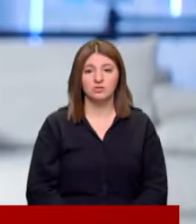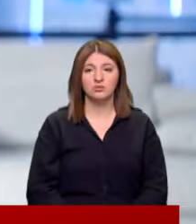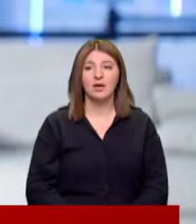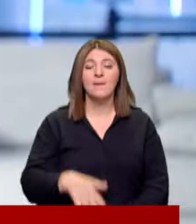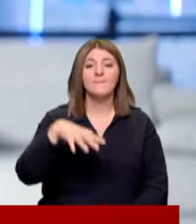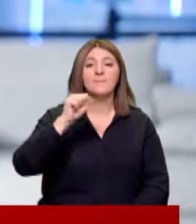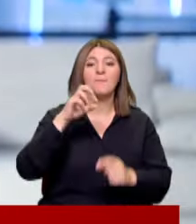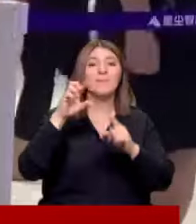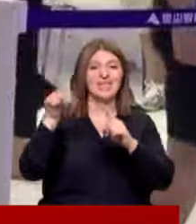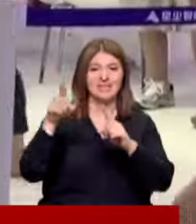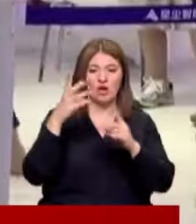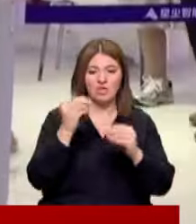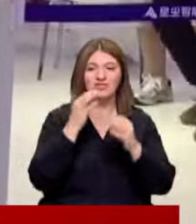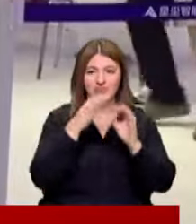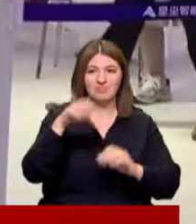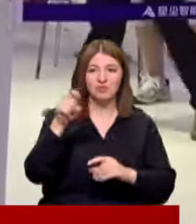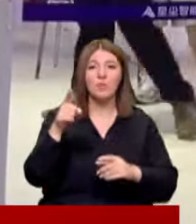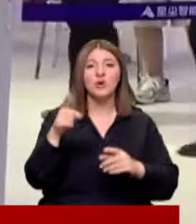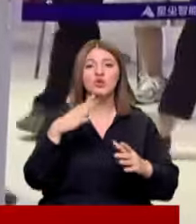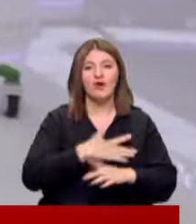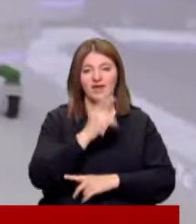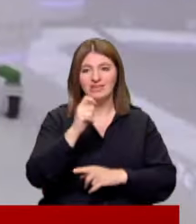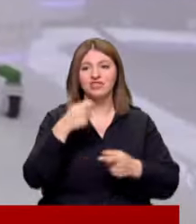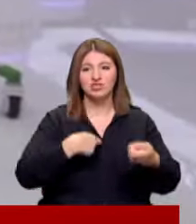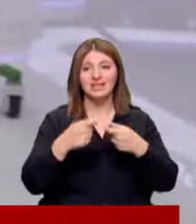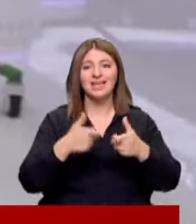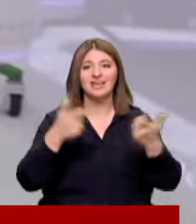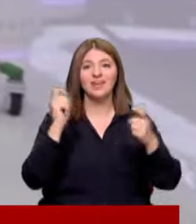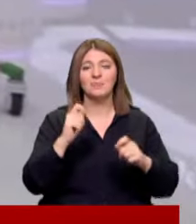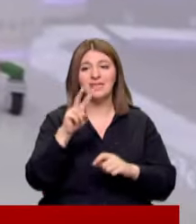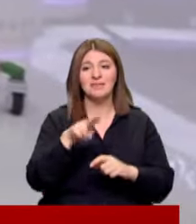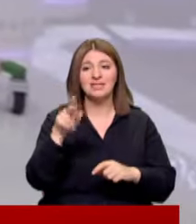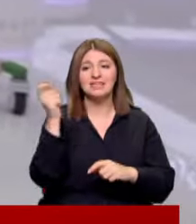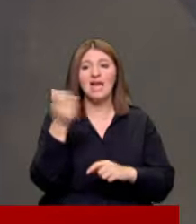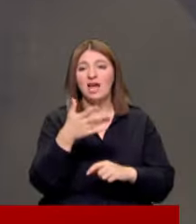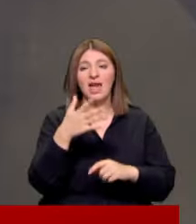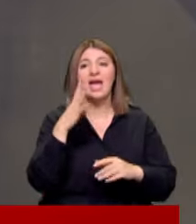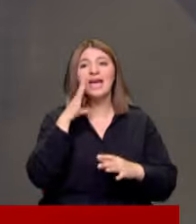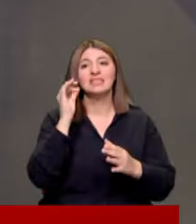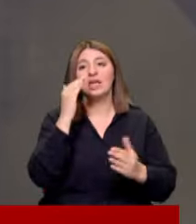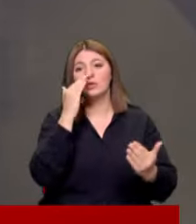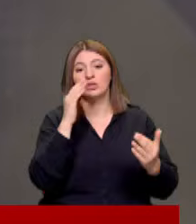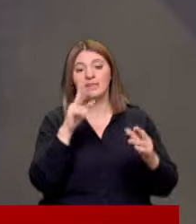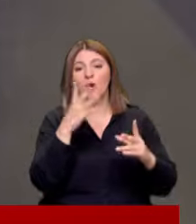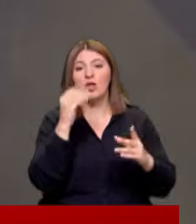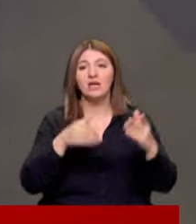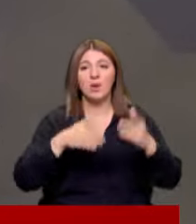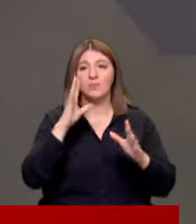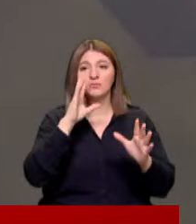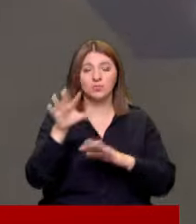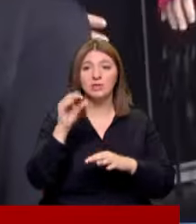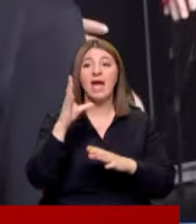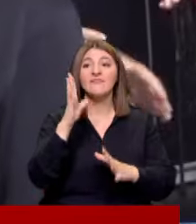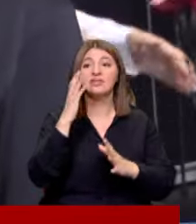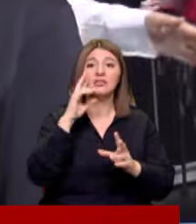Başkent Pekin'de düzenlenen robot konferansında şirketler geliştirdikleri 27 insansı robotu tanıttı Konferansta en büyük